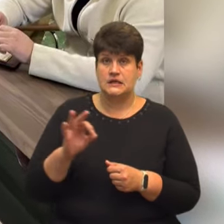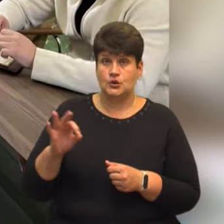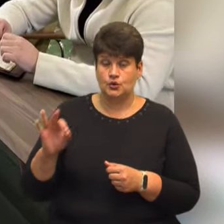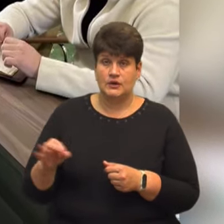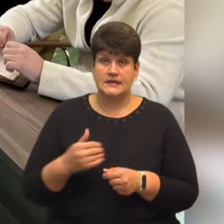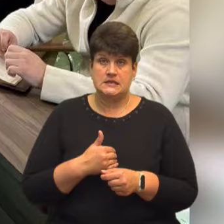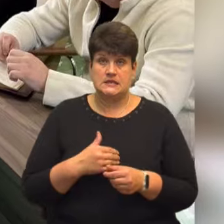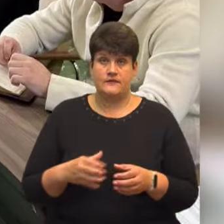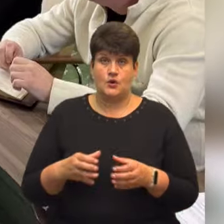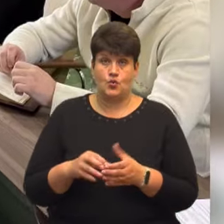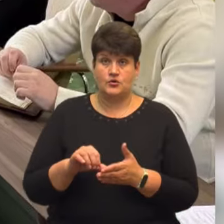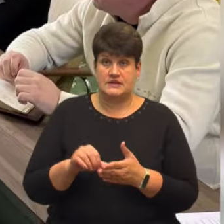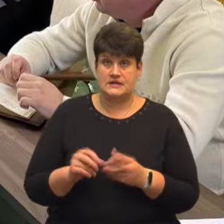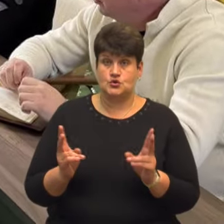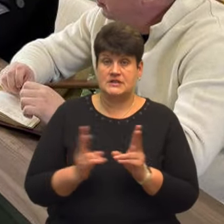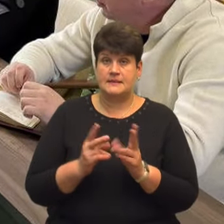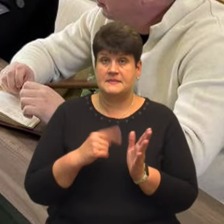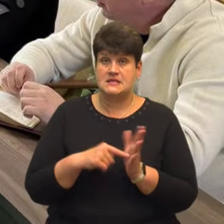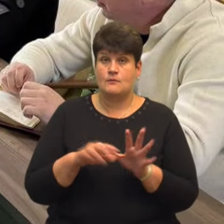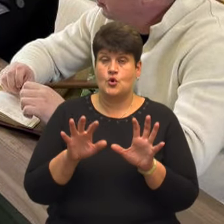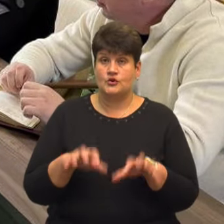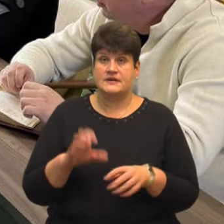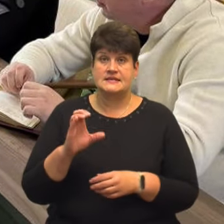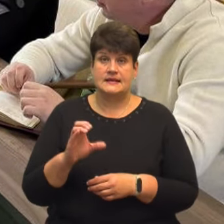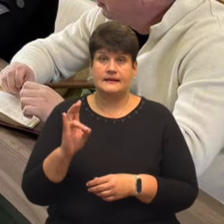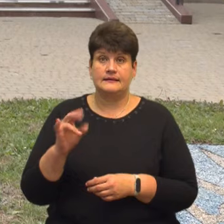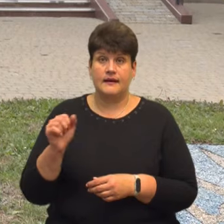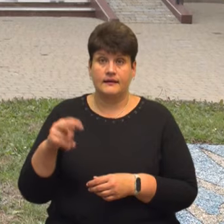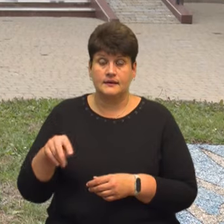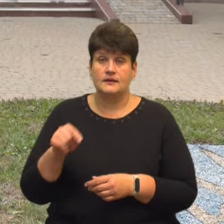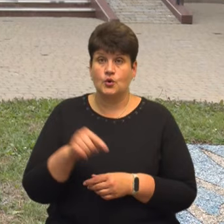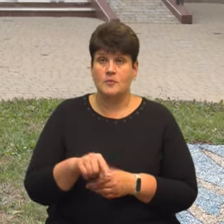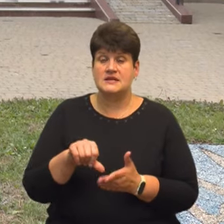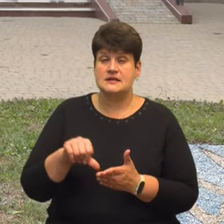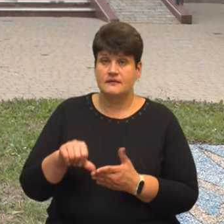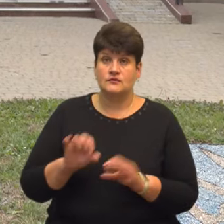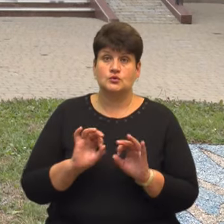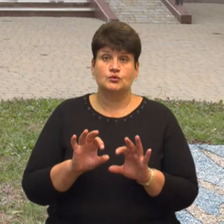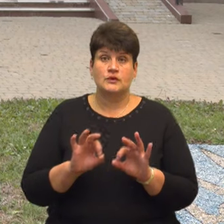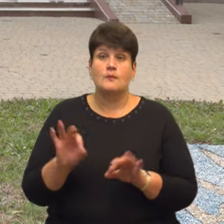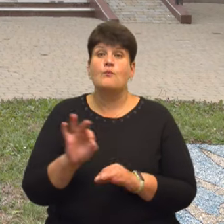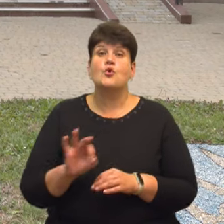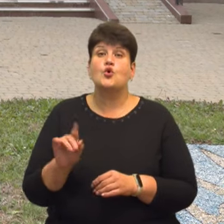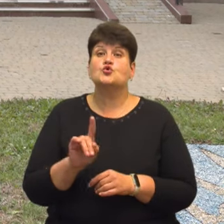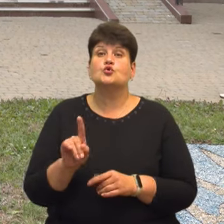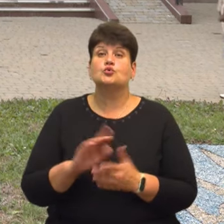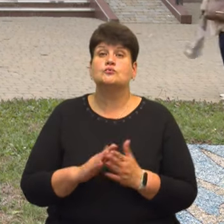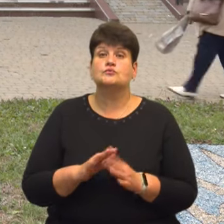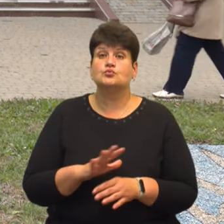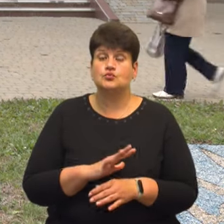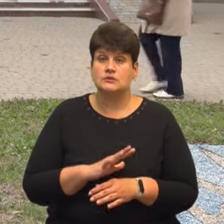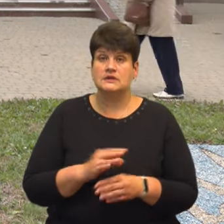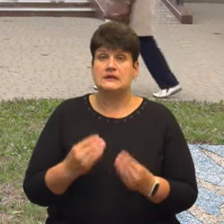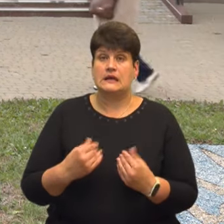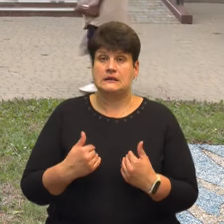учасників зустрілася з міським головою Сергієм Надалом та його представниками. Вона розповіла, про що домовилися. Дати нам